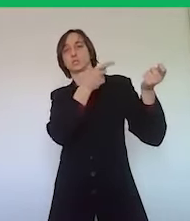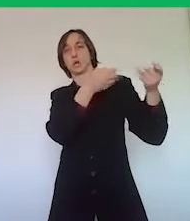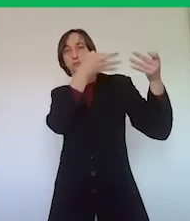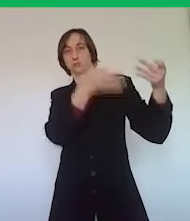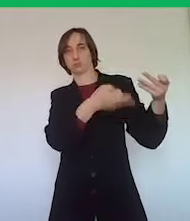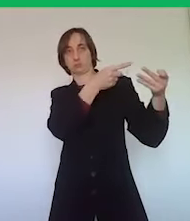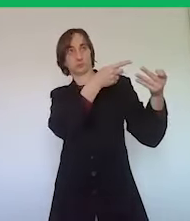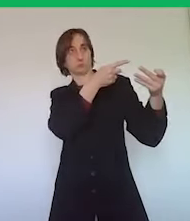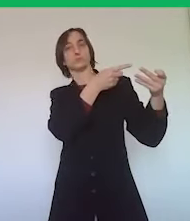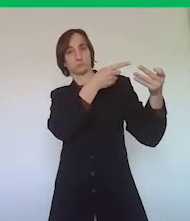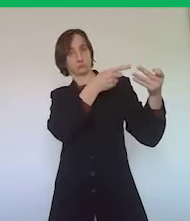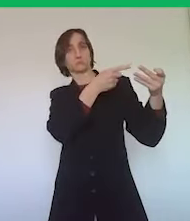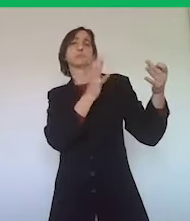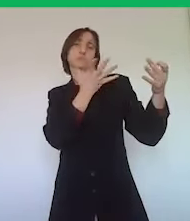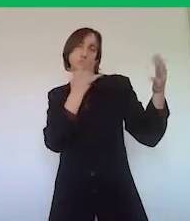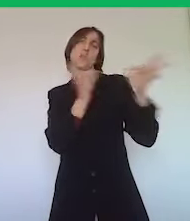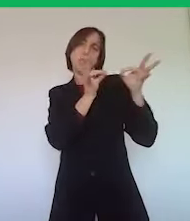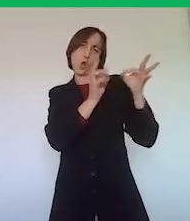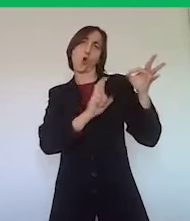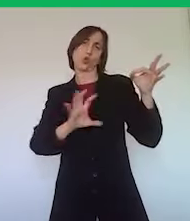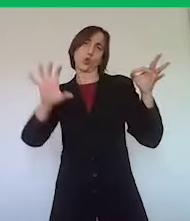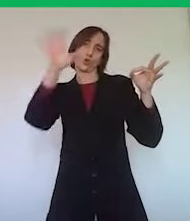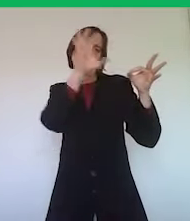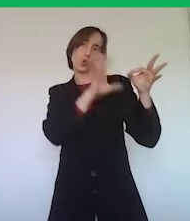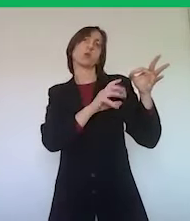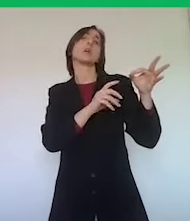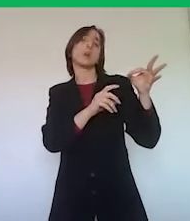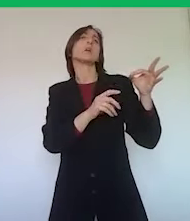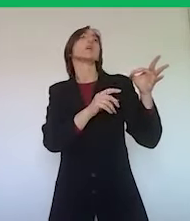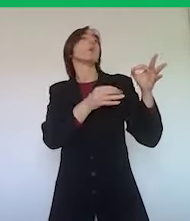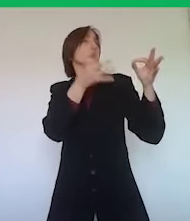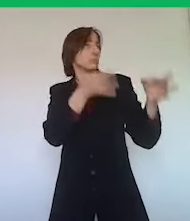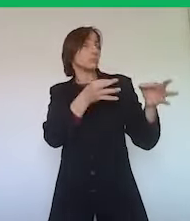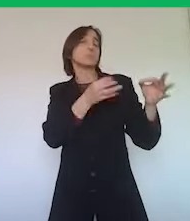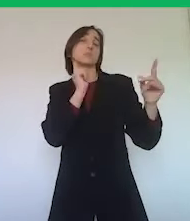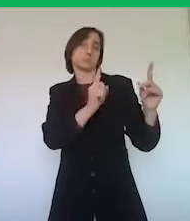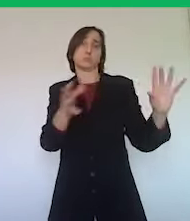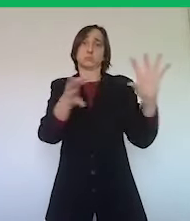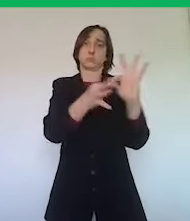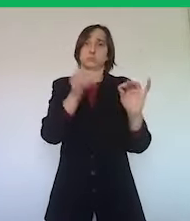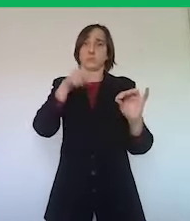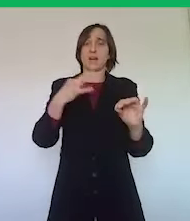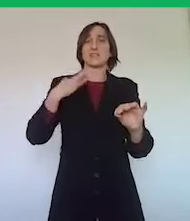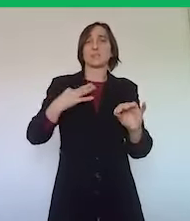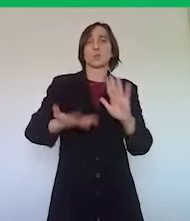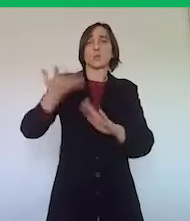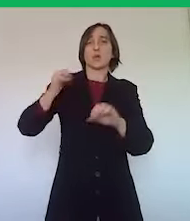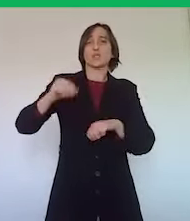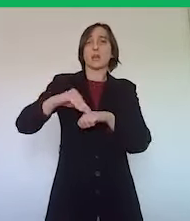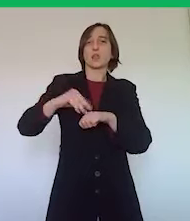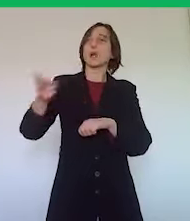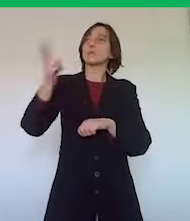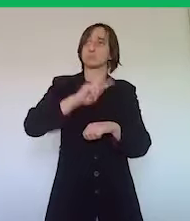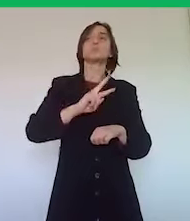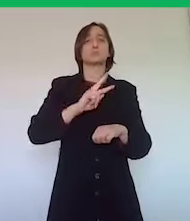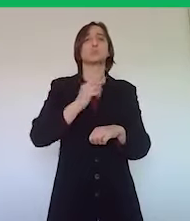concerto con le regioni, quando le condizioni sanitarie e quando l'Istituto Superiore di Sanità ci diranno